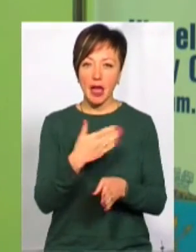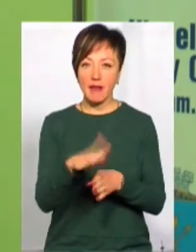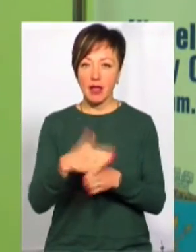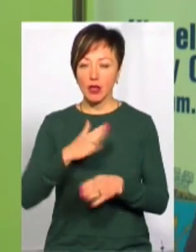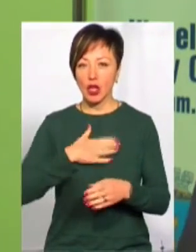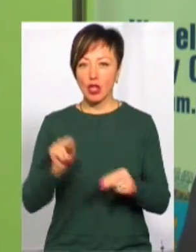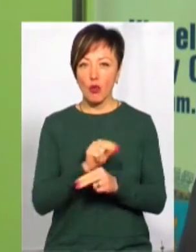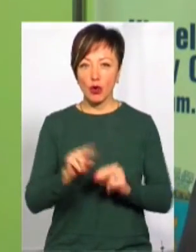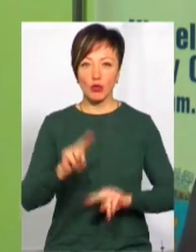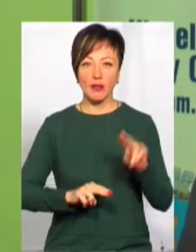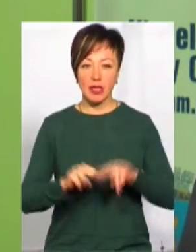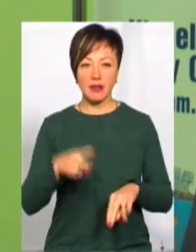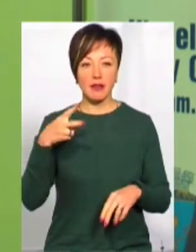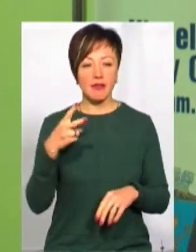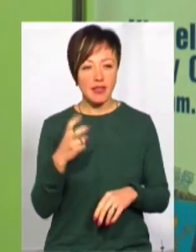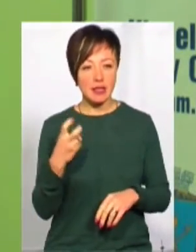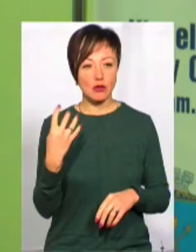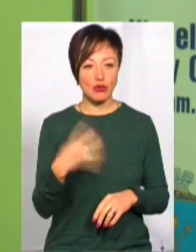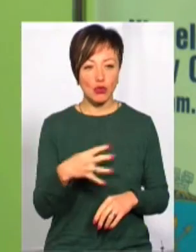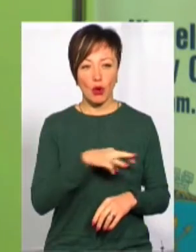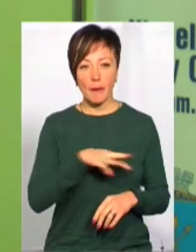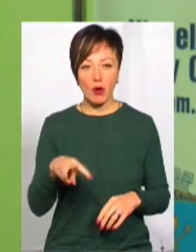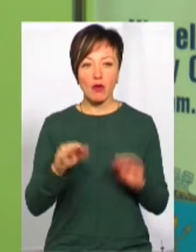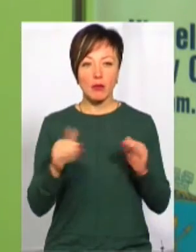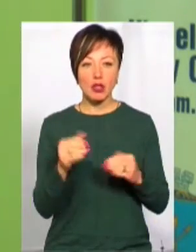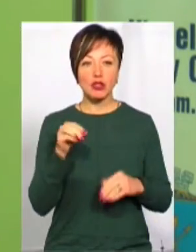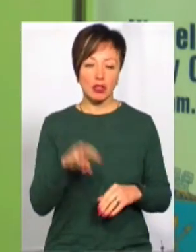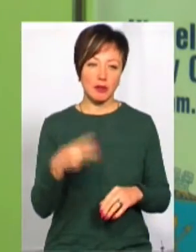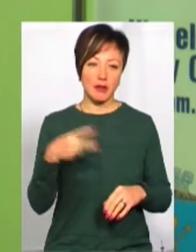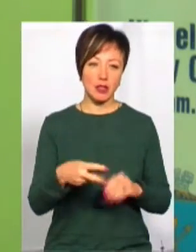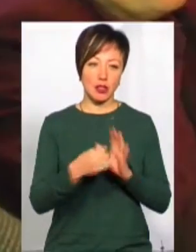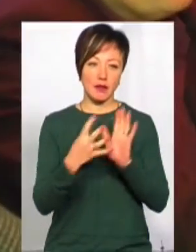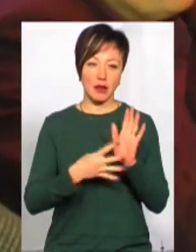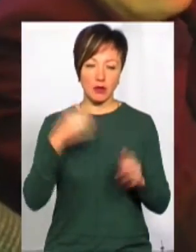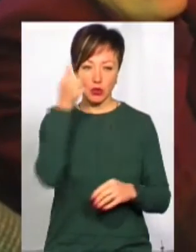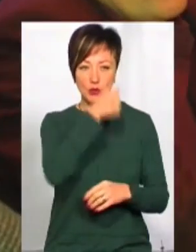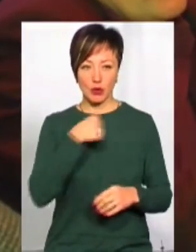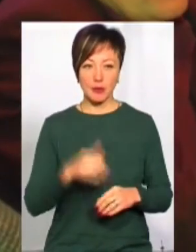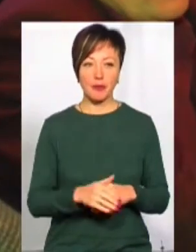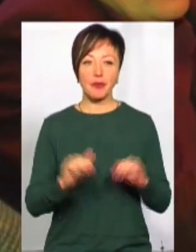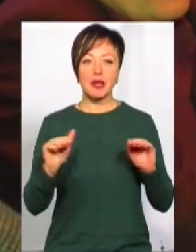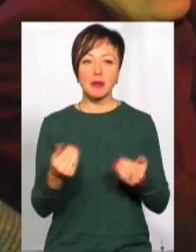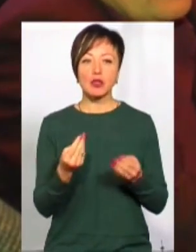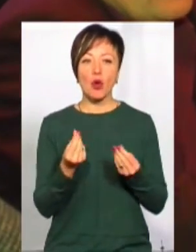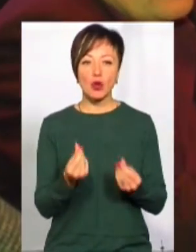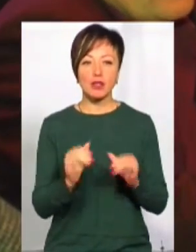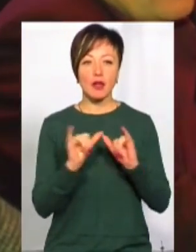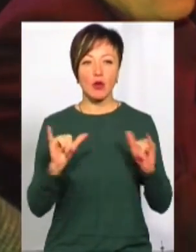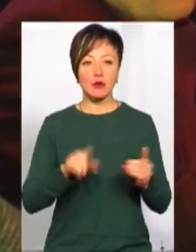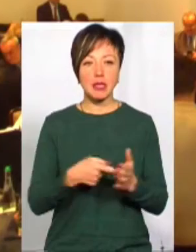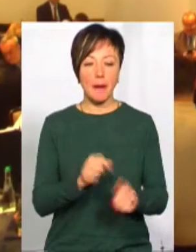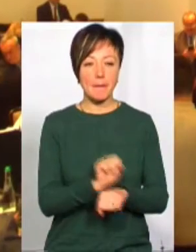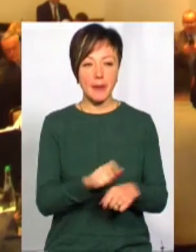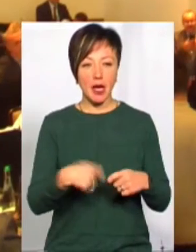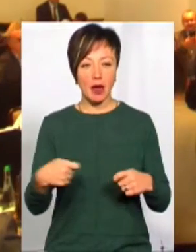наші ремонти і будівництва. На 240 мільйонів менше, ніж він був у 2019 році. Зменшення коштів на розвиток міста пригальмує